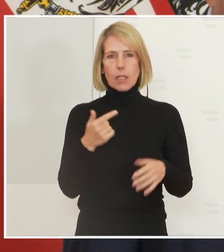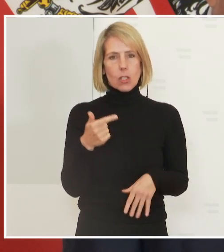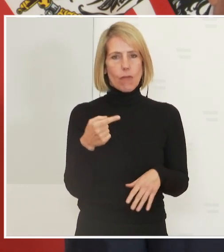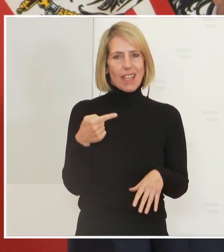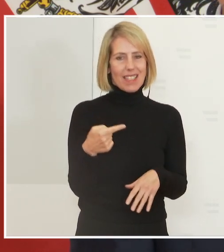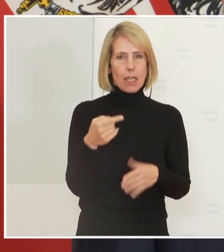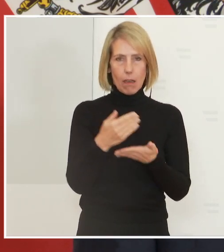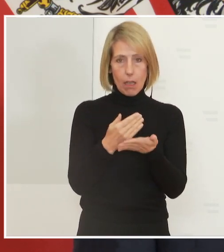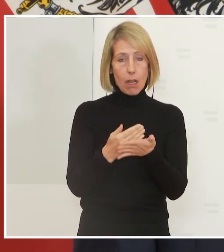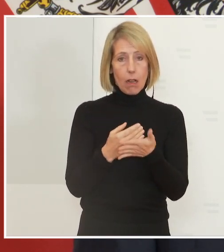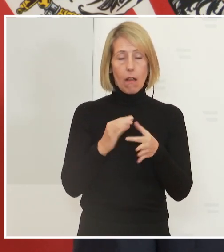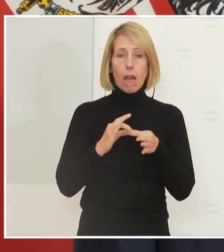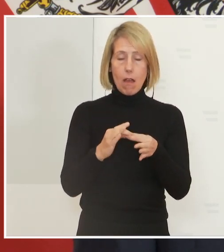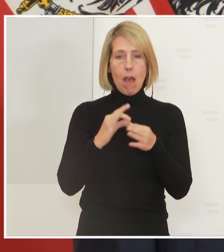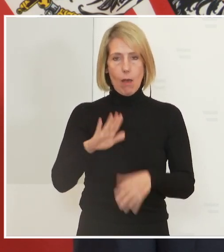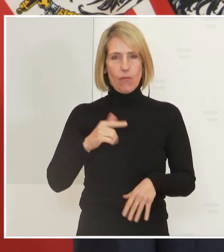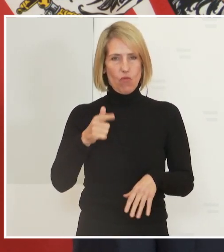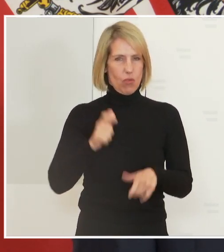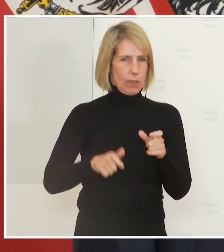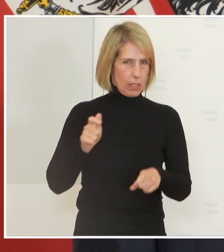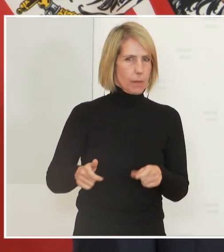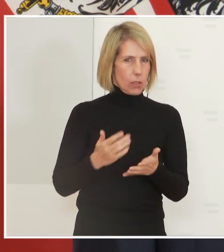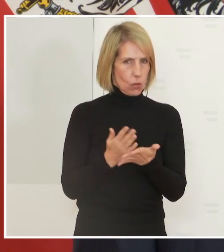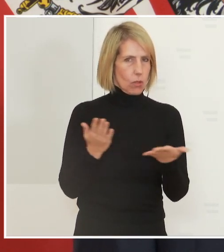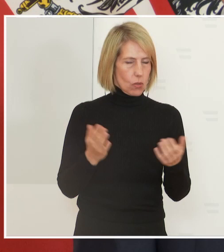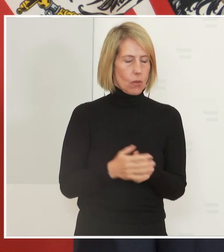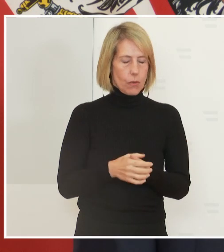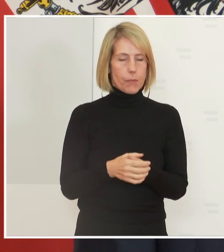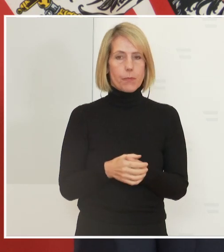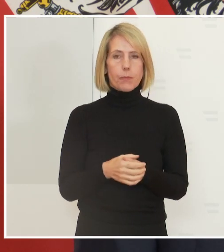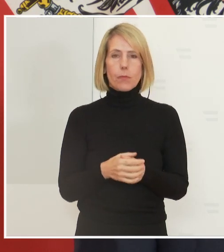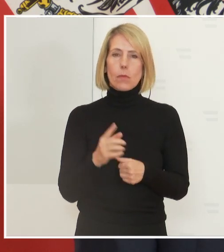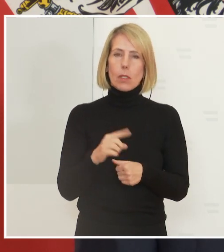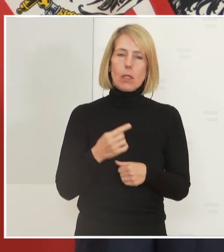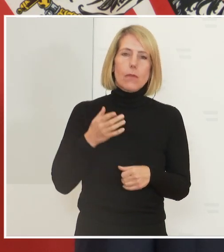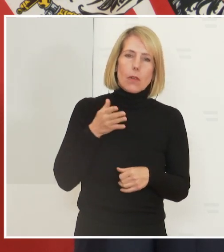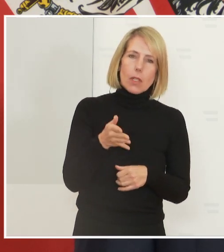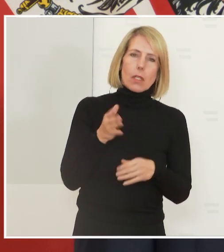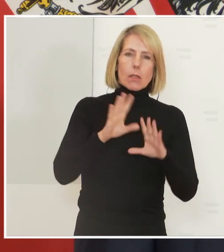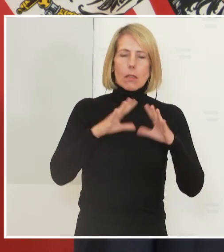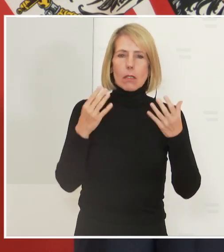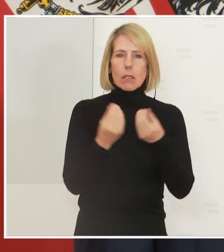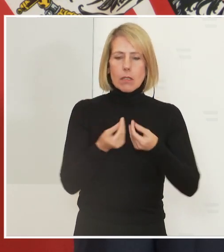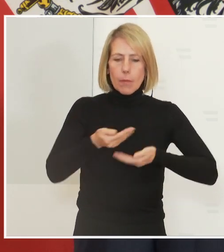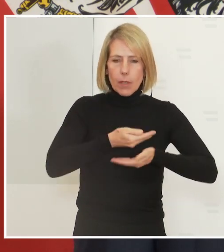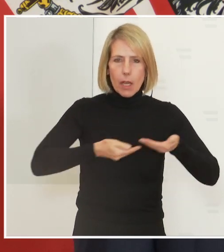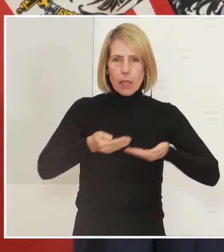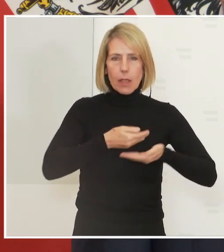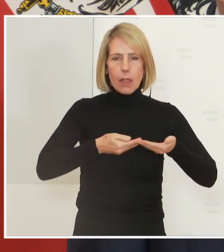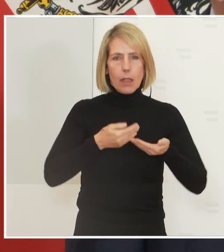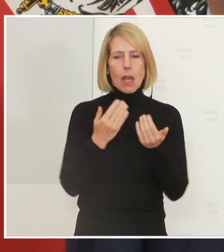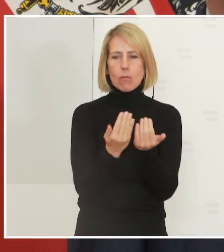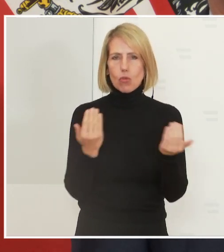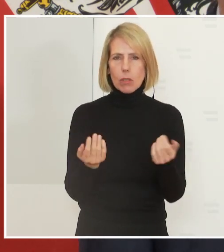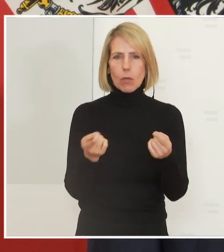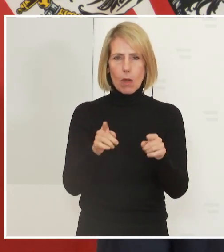ab 25 Personen. Wir werden im gesamten Handel und in den Museen für